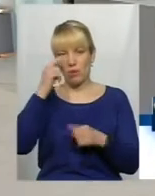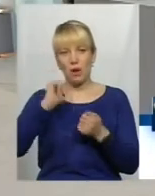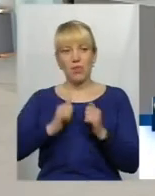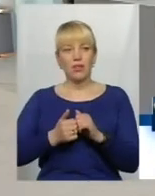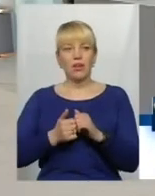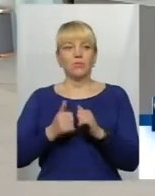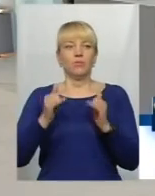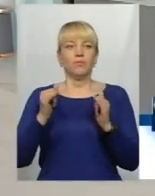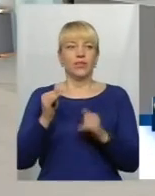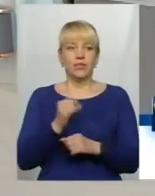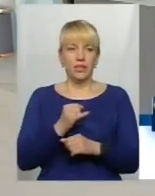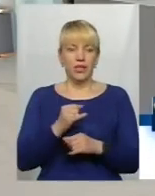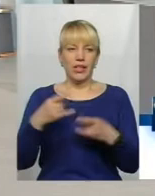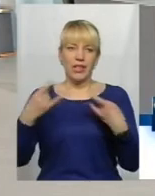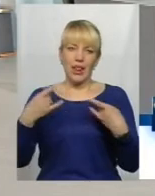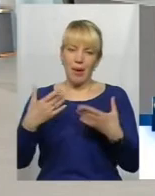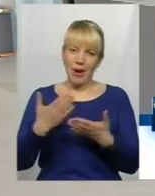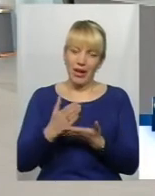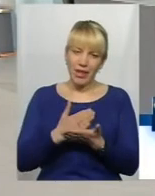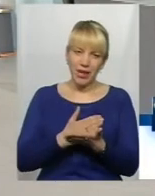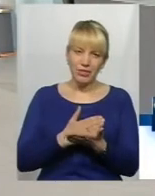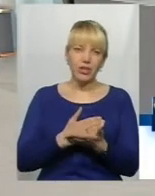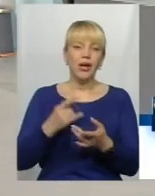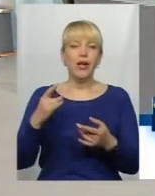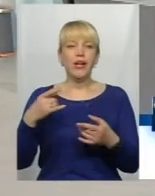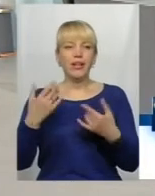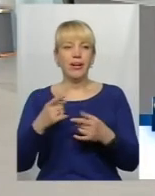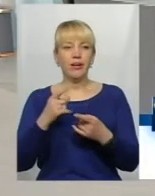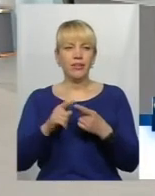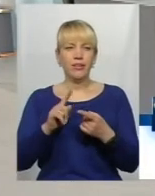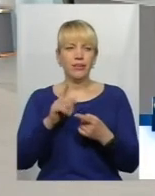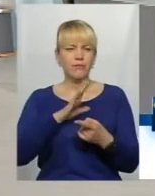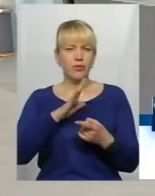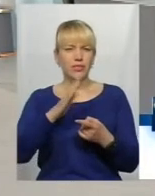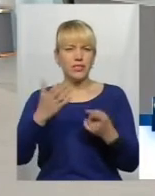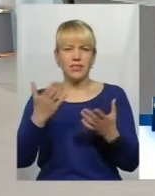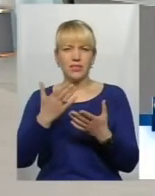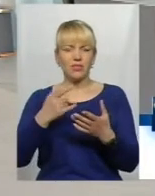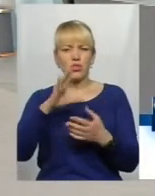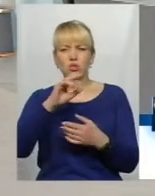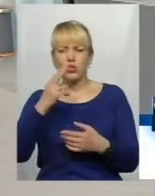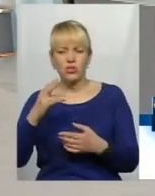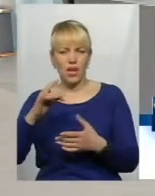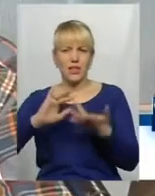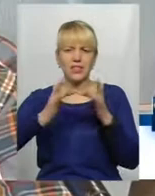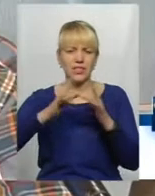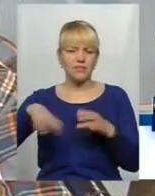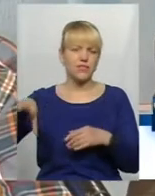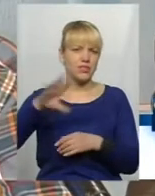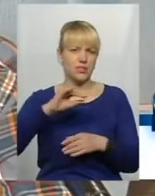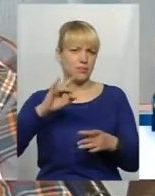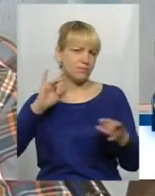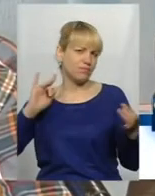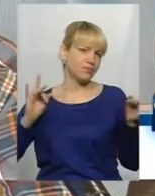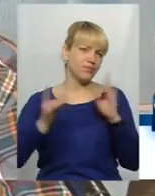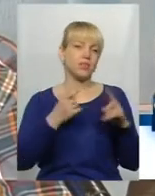телепередачі, і списи тріщали у соціальних мережах. Зрештою, з